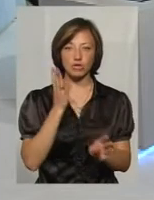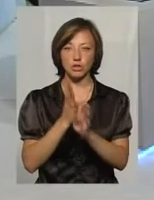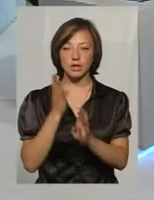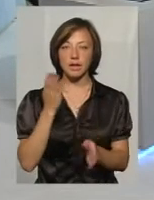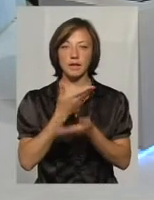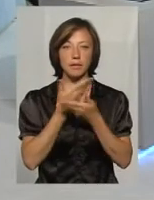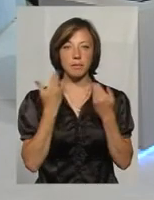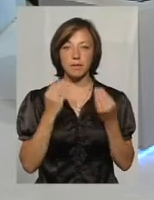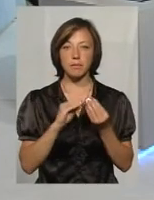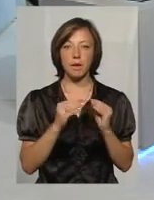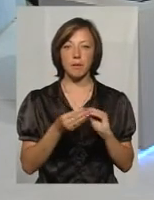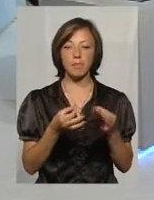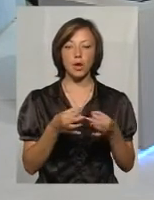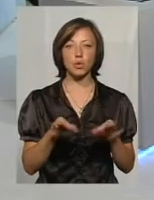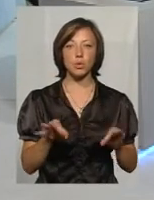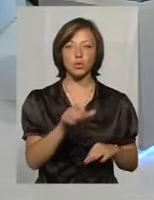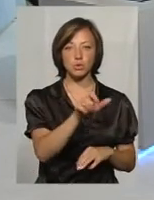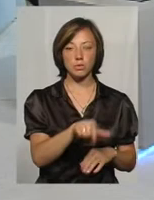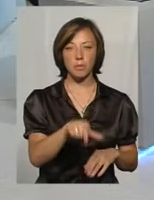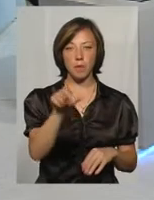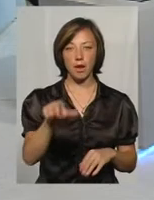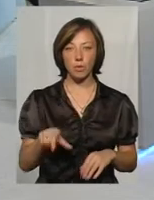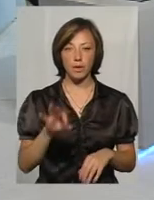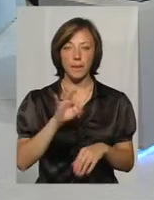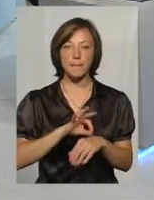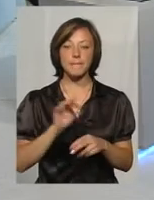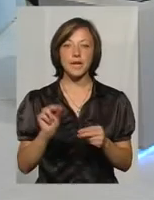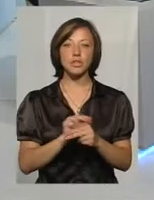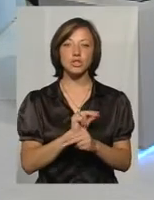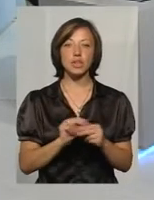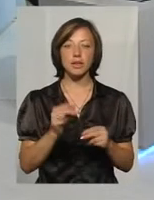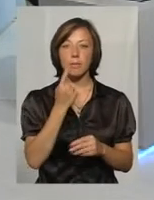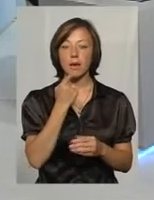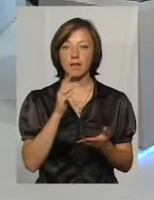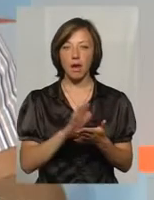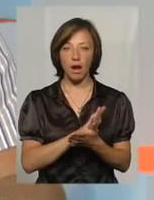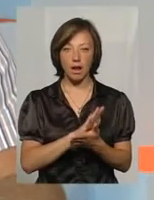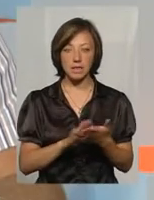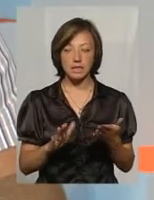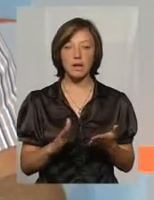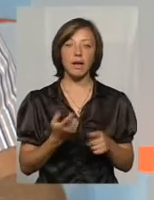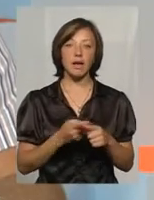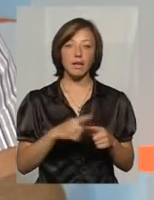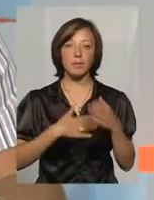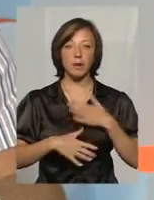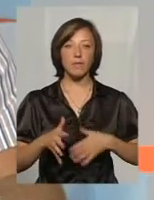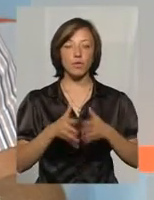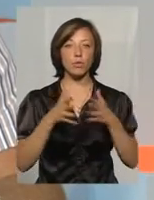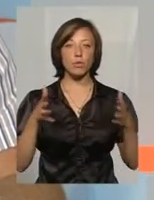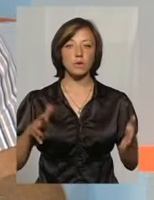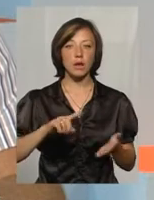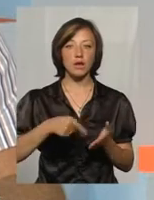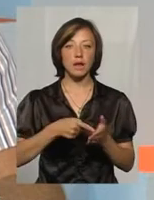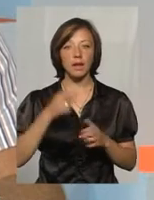проблем доступа больних к лечению діалізом. І це отрадно, тому що в крупних городах, як Київ,